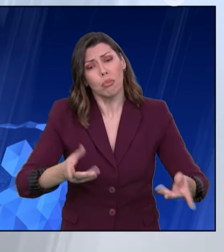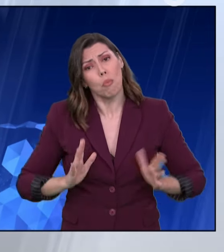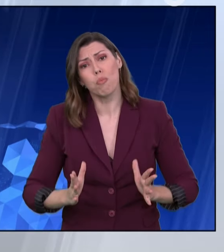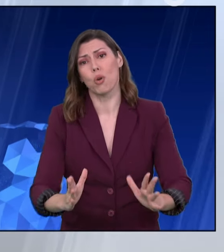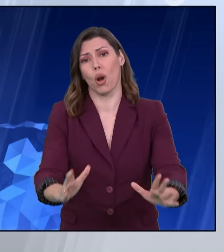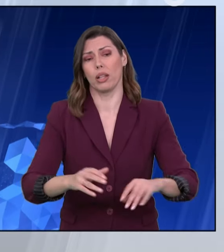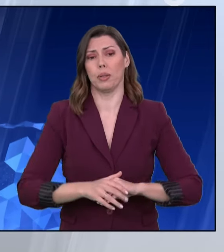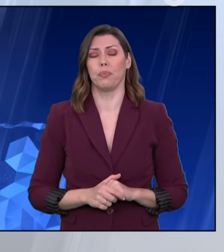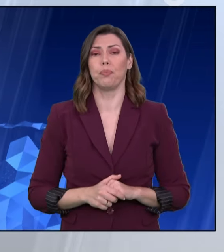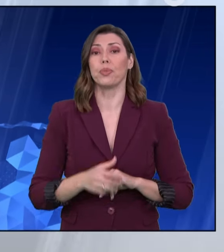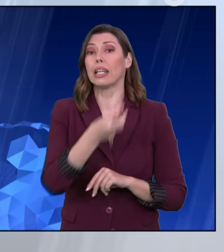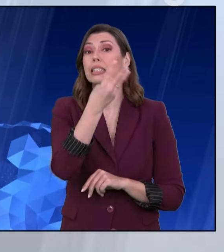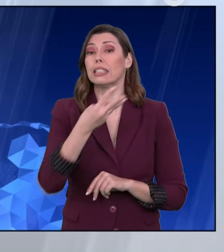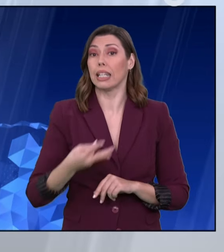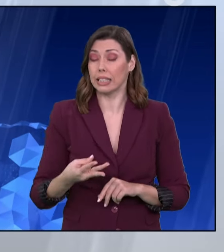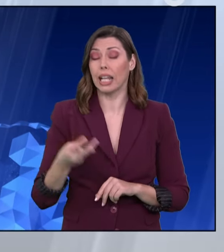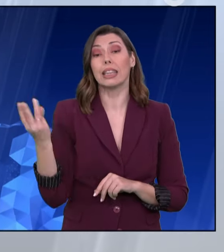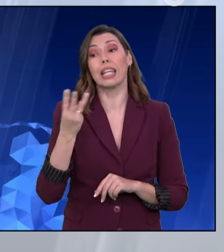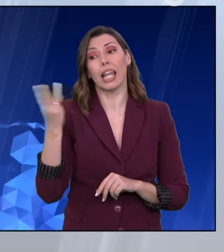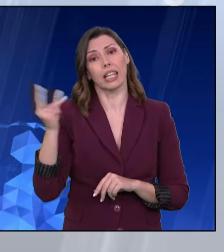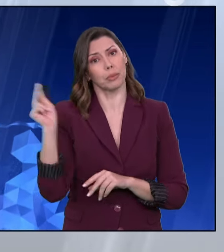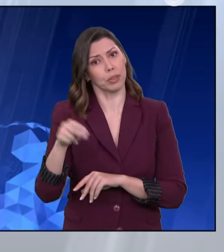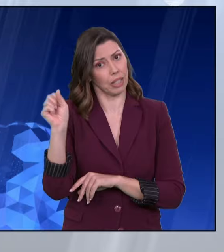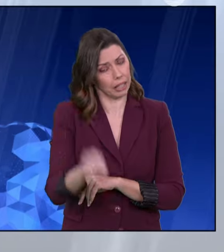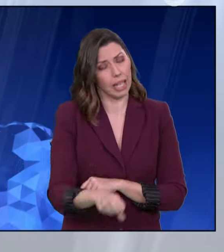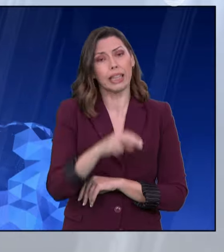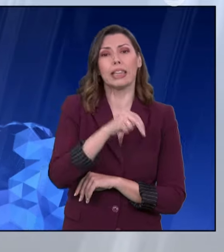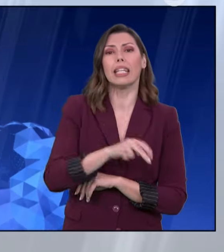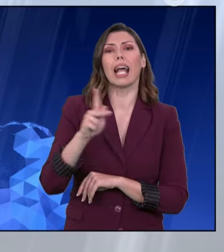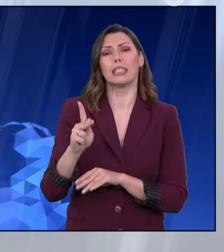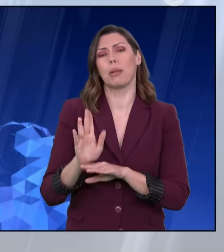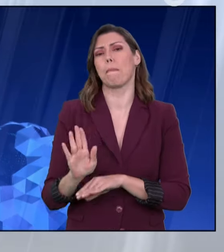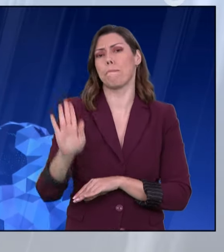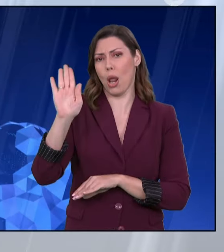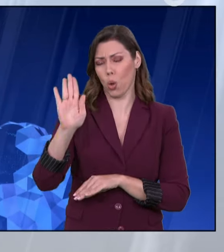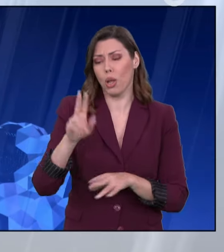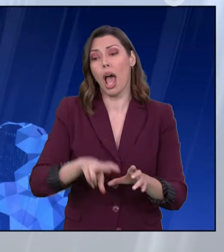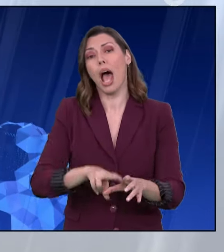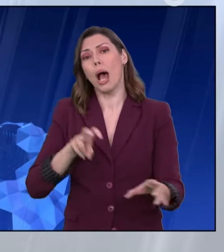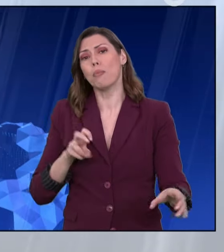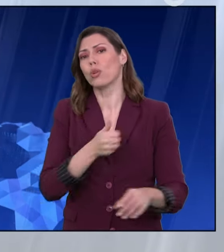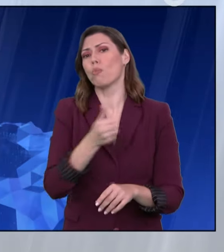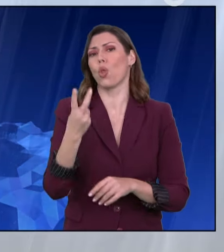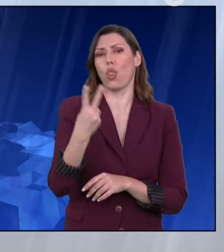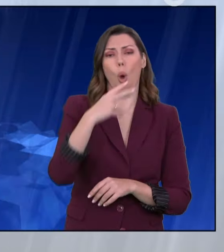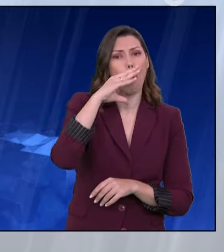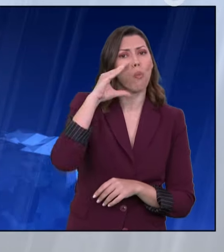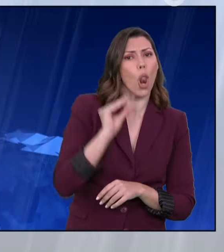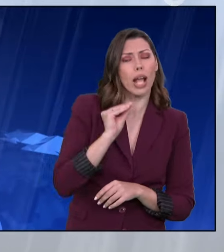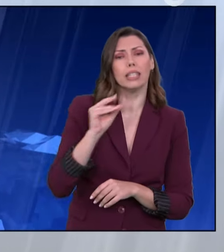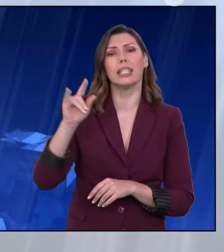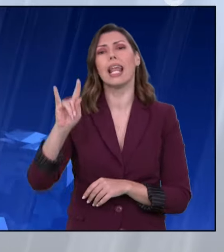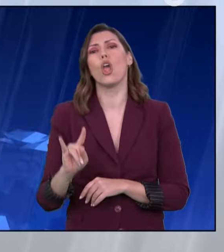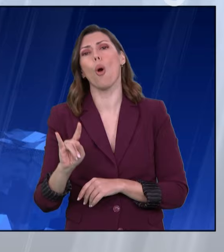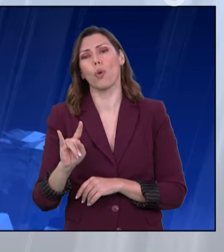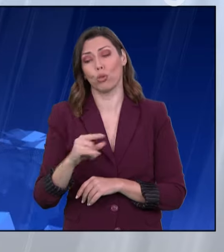Από τους 36 βουλευτές του ΣΥΡΙΖΑ, οι 33 ψήφισαν ναι, η Νίνα Κασιμάτη δήλωσε παρόν, ενώ από την ψηφοφορία πήχαν οι Όθων Ιλιόπουλος και Παύλος Πολάκης, ο οποίος